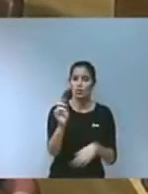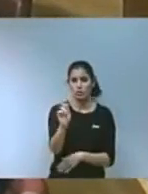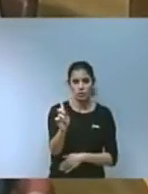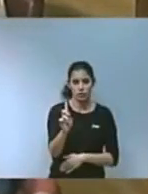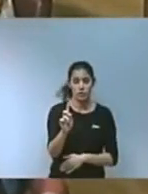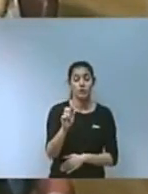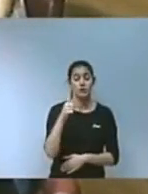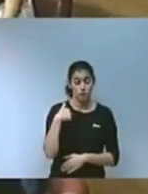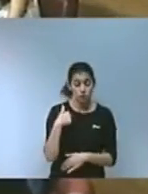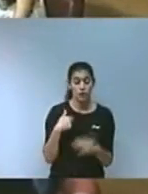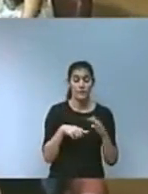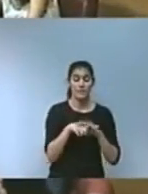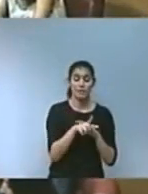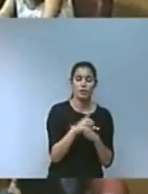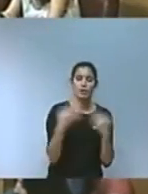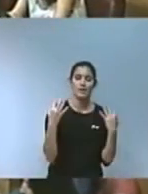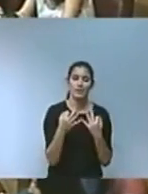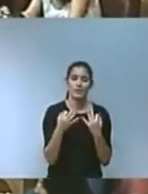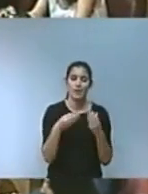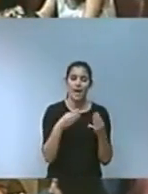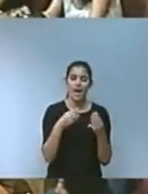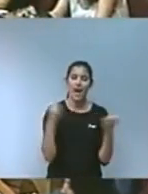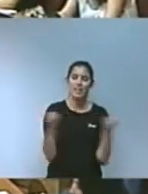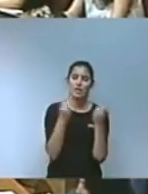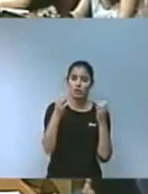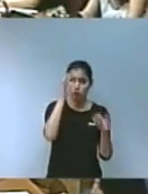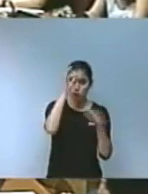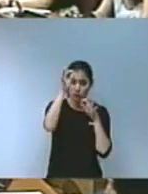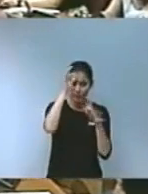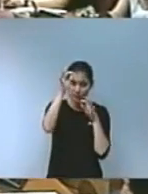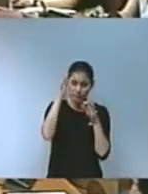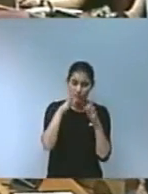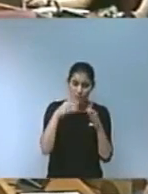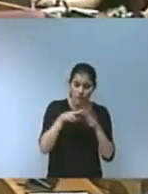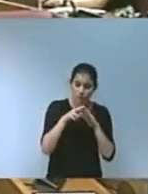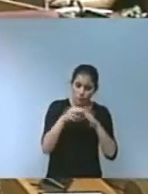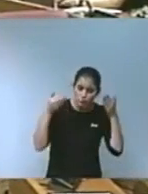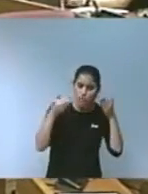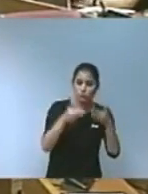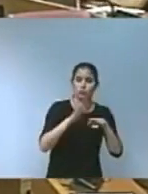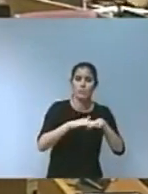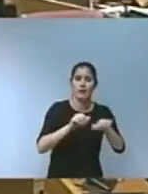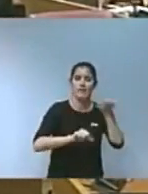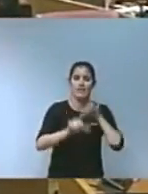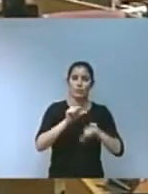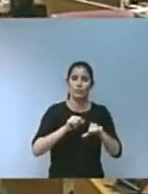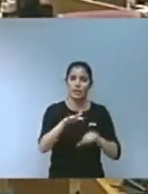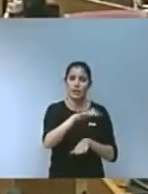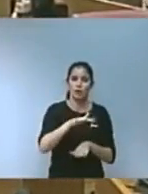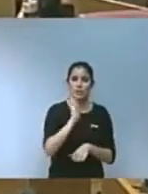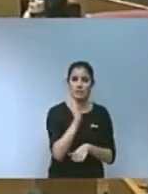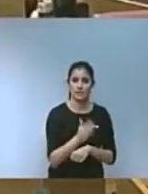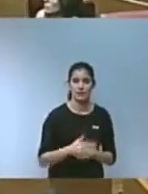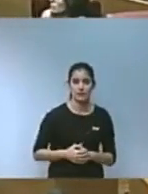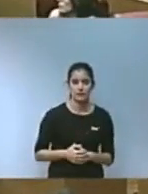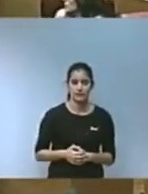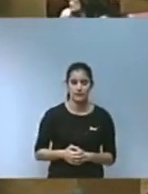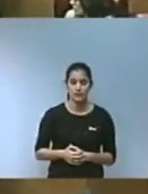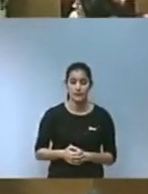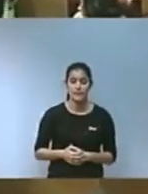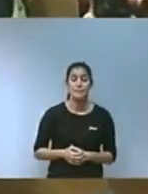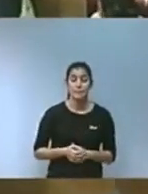desenvoluparem accions concretes i destinarem recursos per recuperar les zones afectades i és així